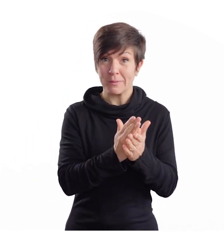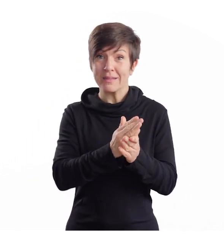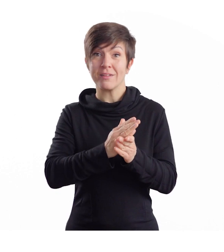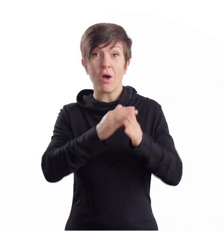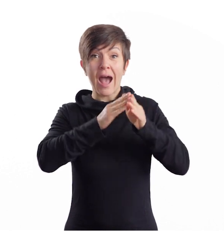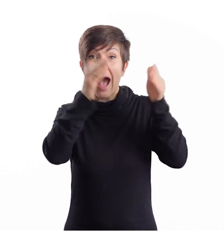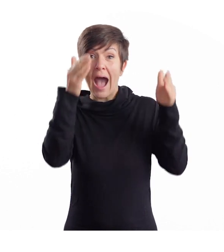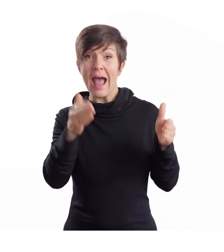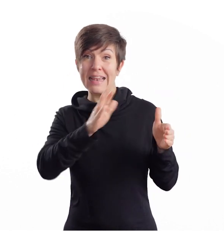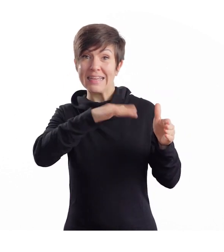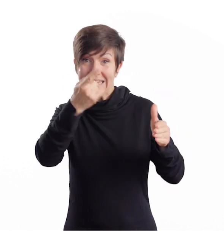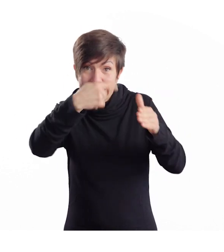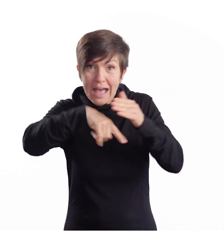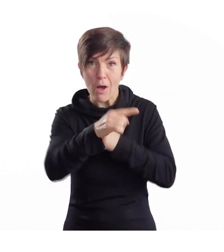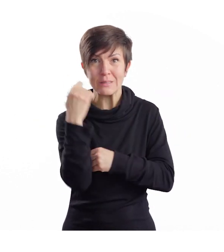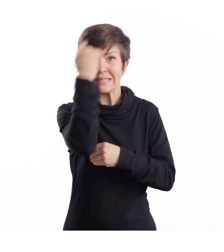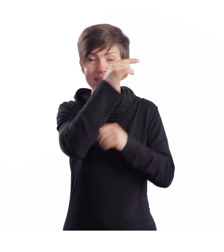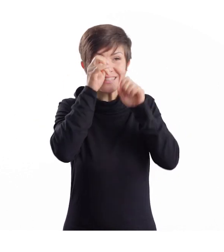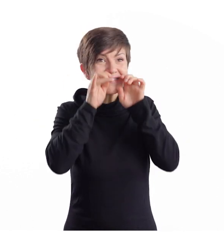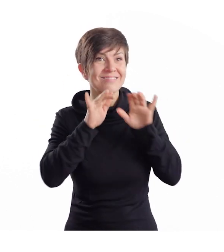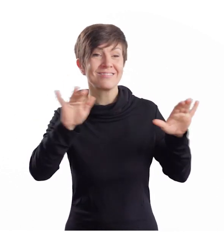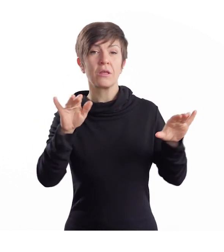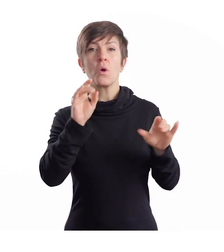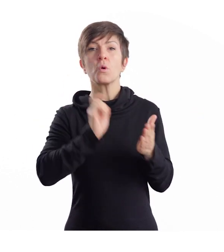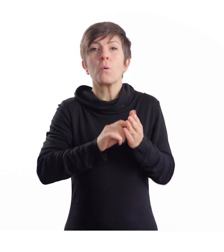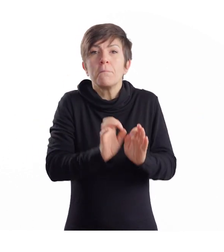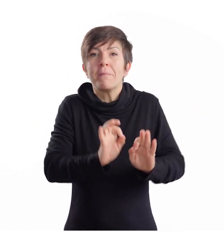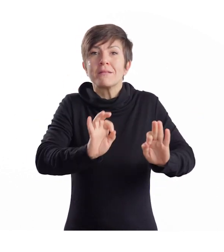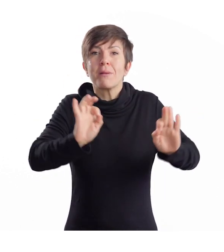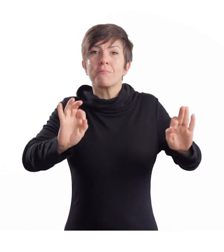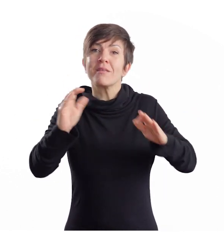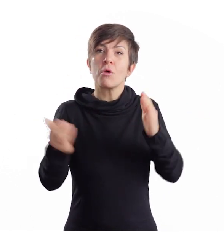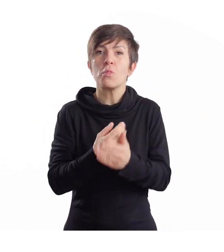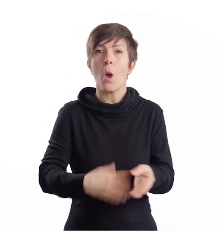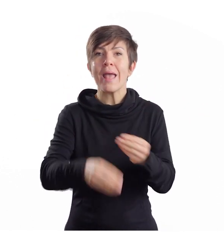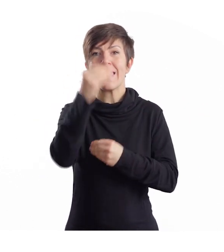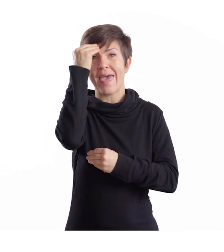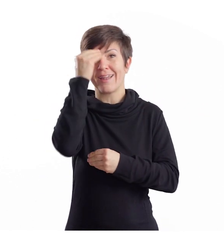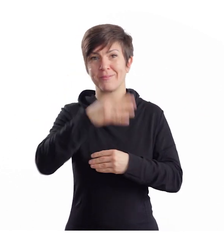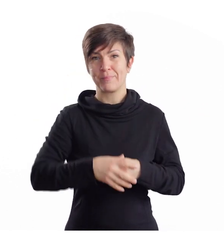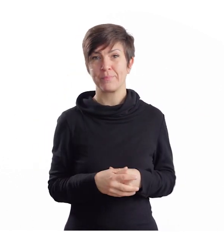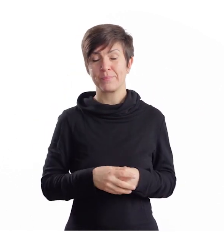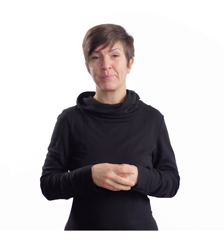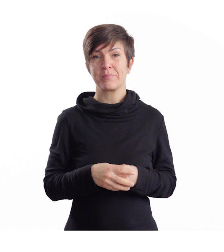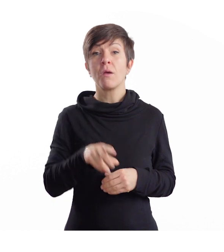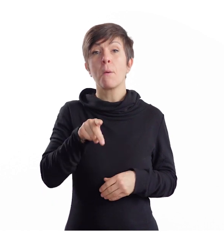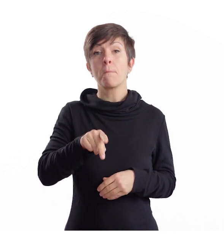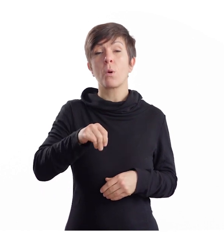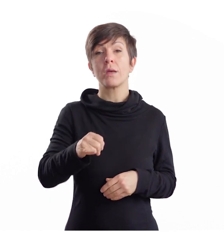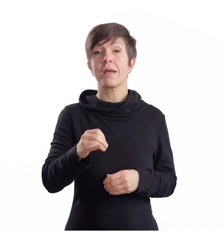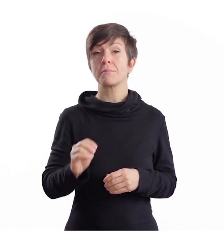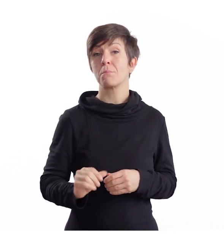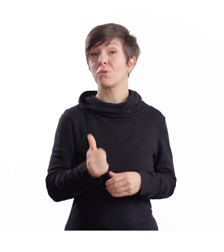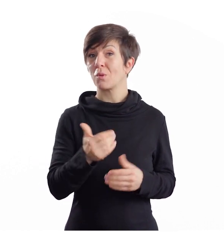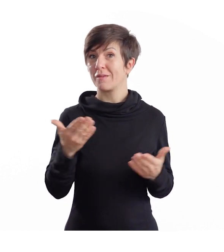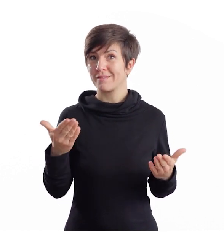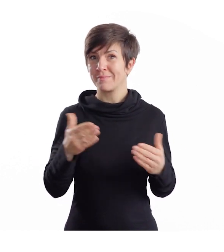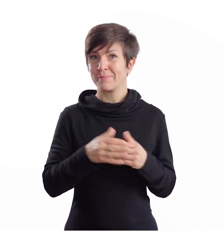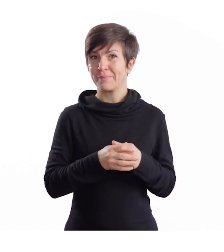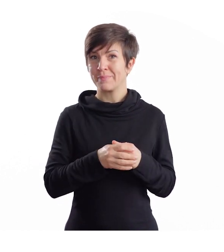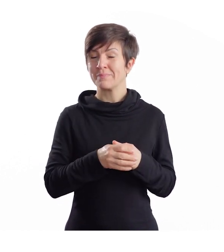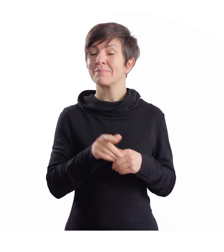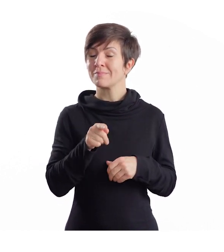Turnhalle gehen, weil sie auch von Sportstunde zu Sportstunde sich immer weiterentwickeln und neue Sachen lernen. Ja, das Besondere an diesem Projekt ist,